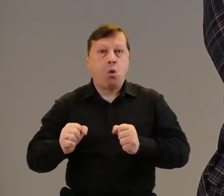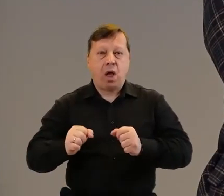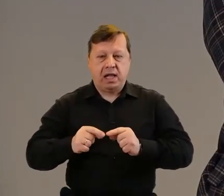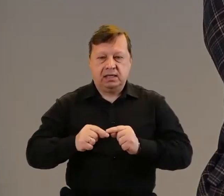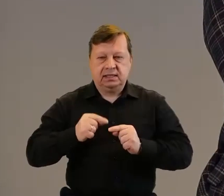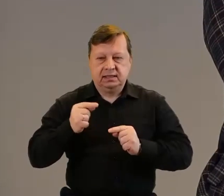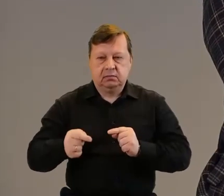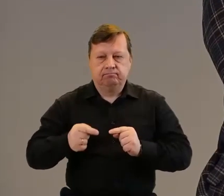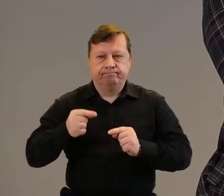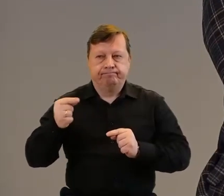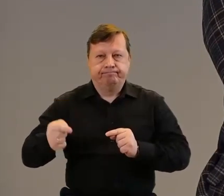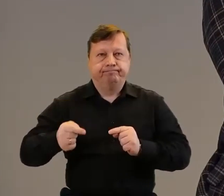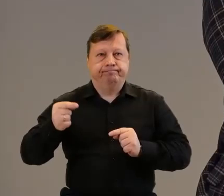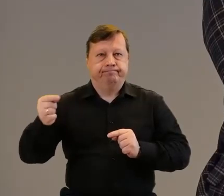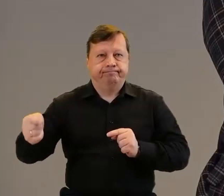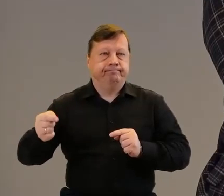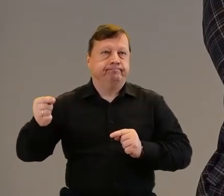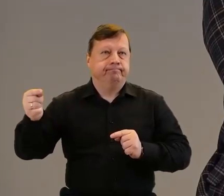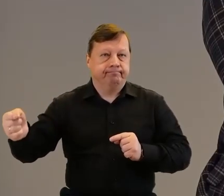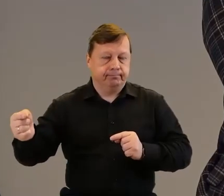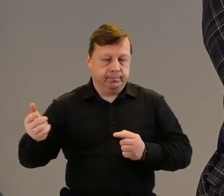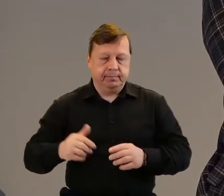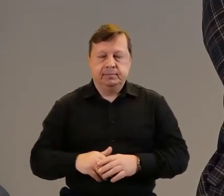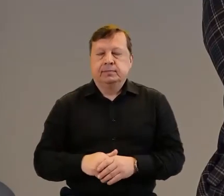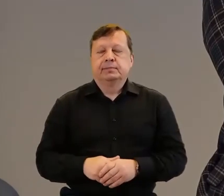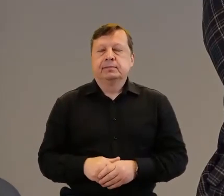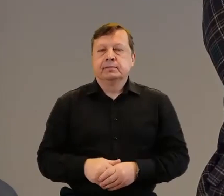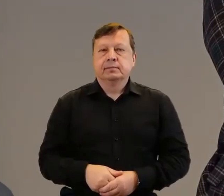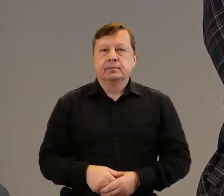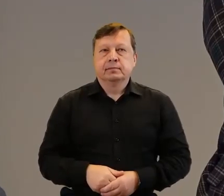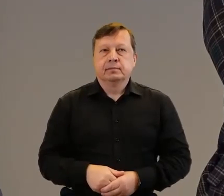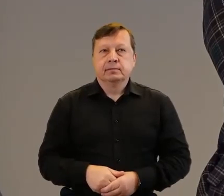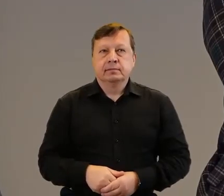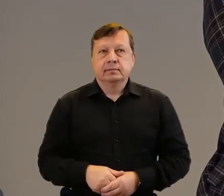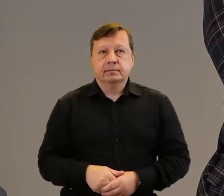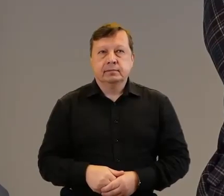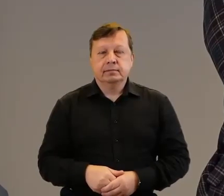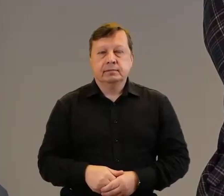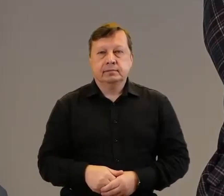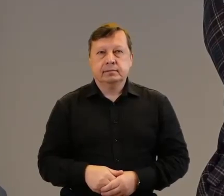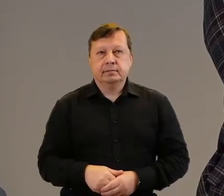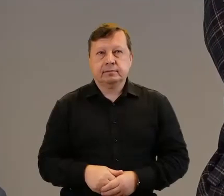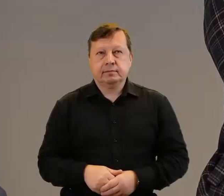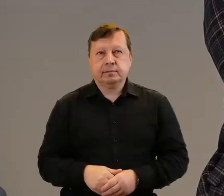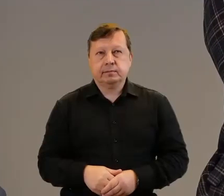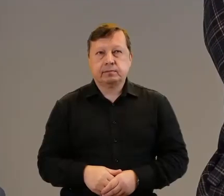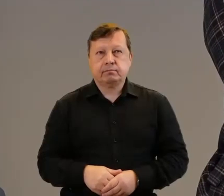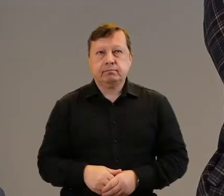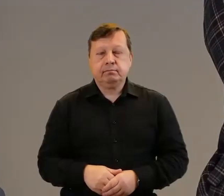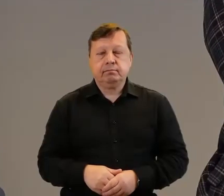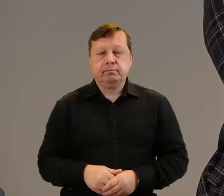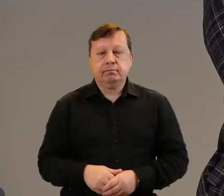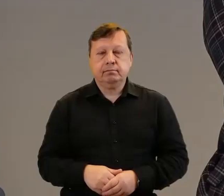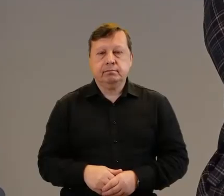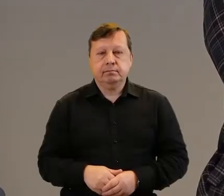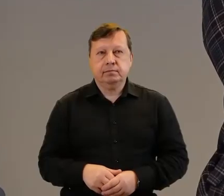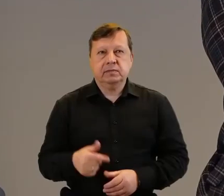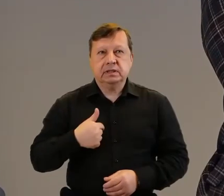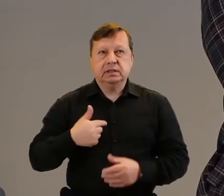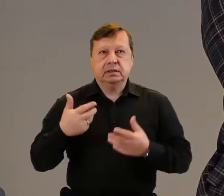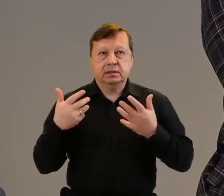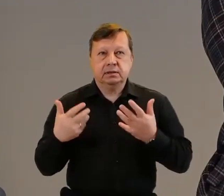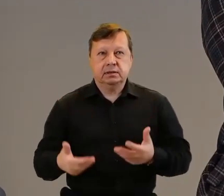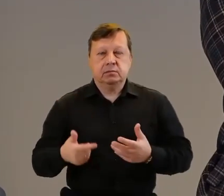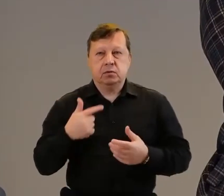i chcielibyśmy mieć jakby trzy, trzy